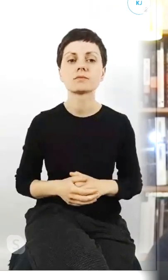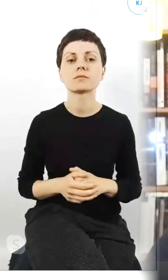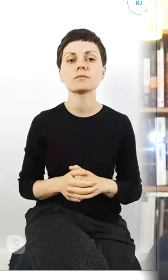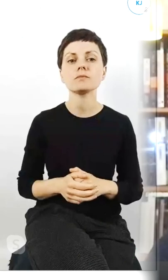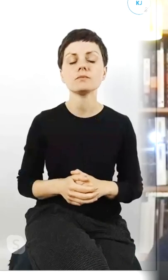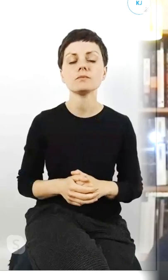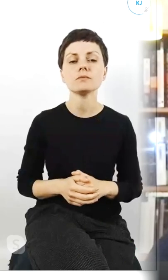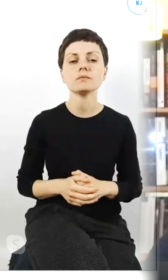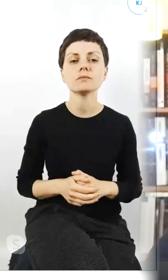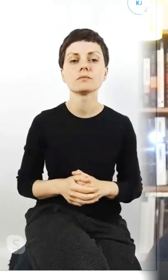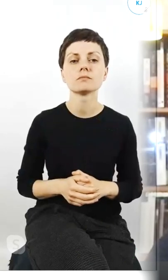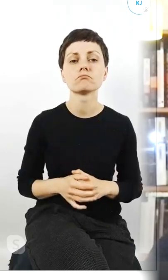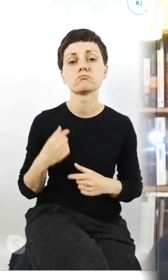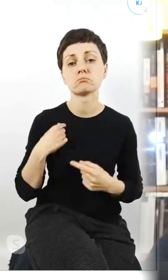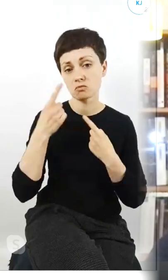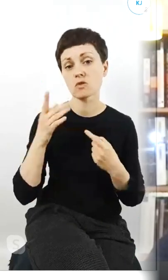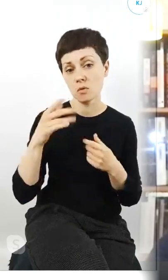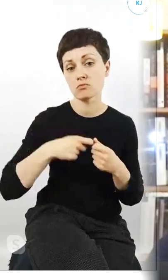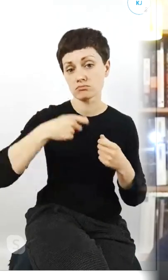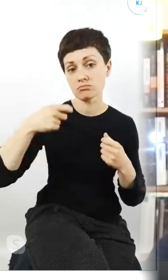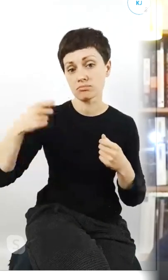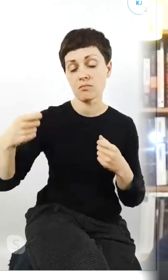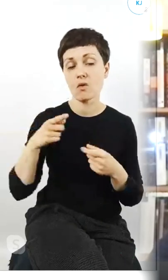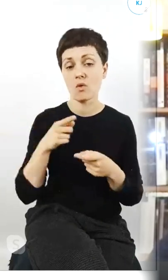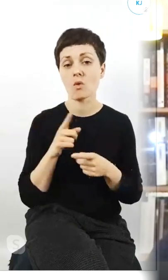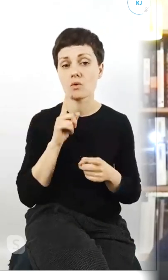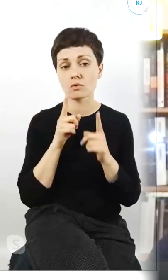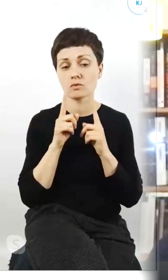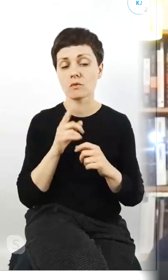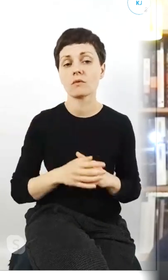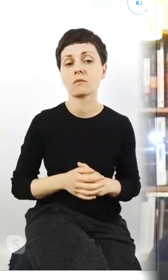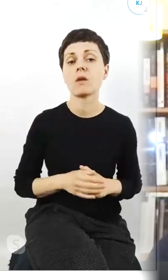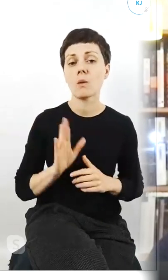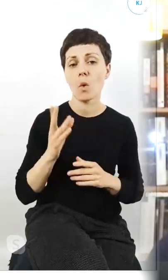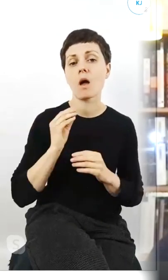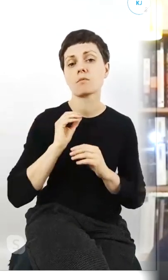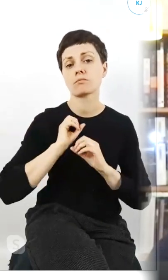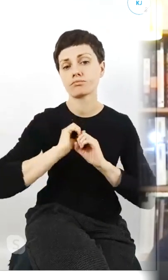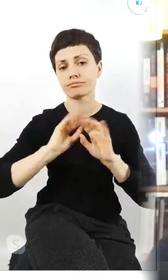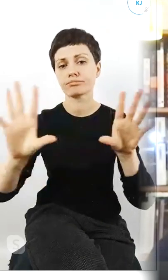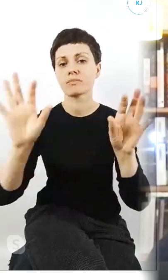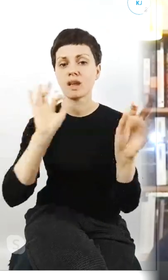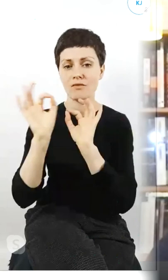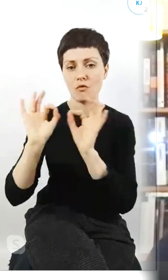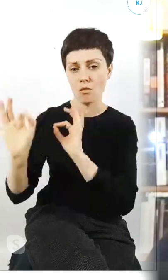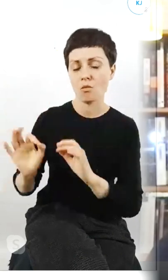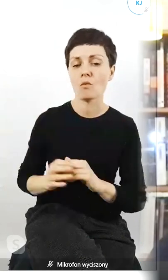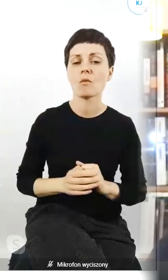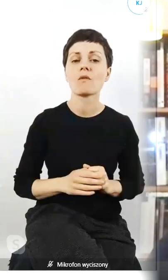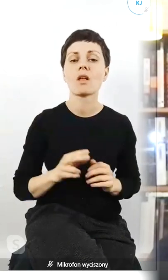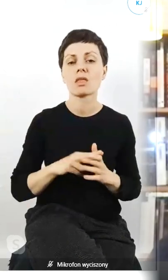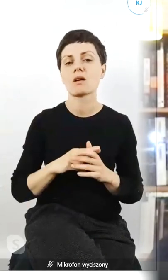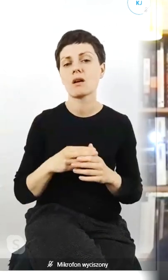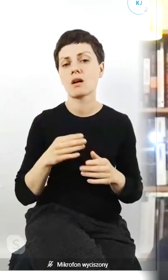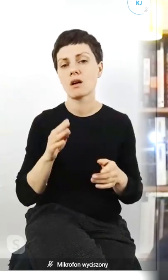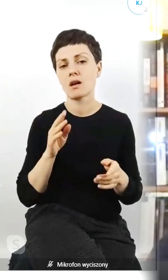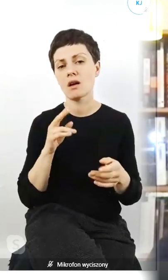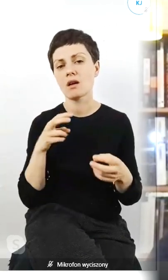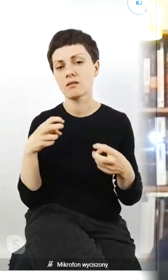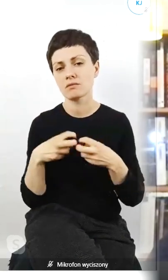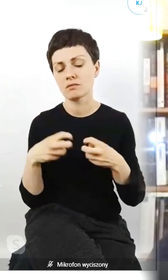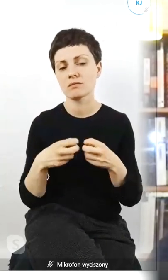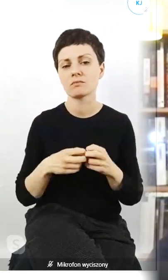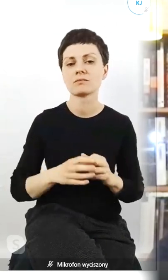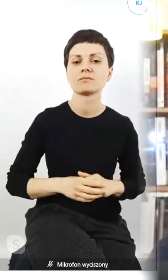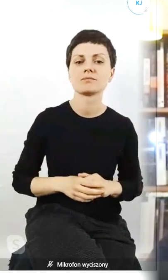będziemy kontynuować te rozmowy będziemy o tym informować na naszych mediach społecznościowych Dziękuję bardzo